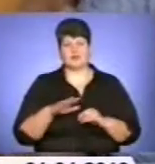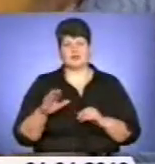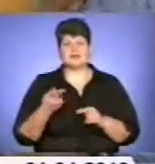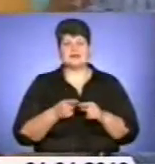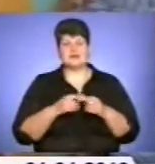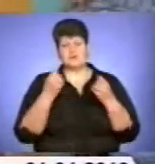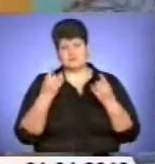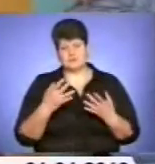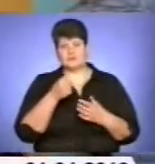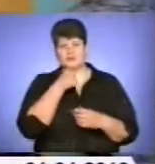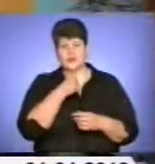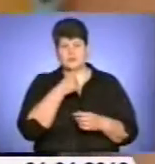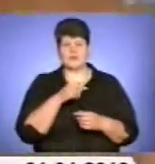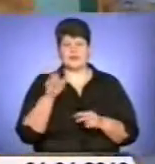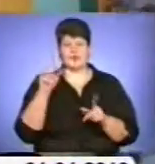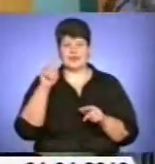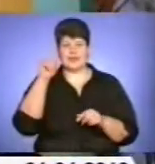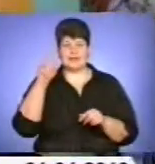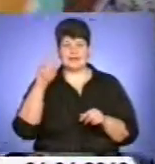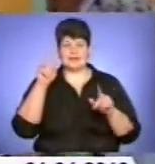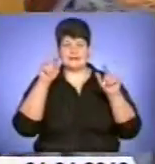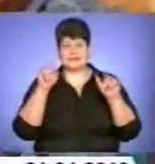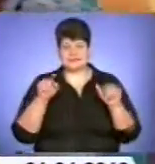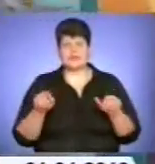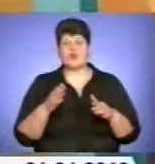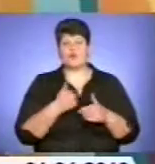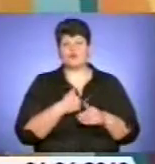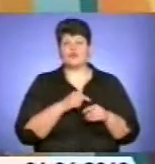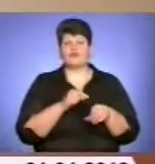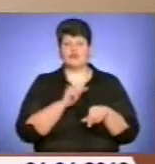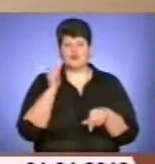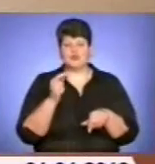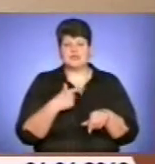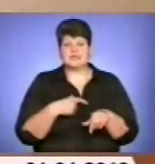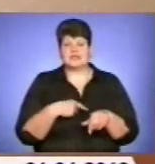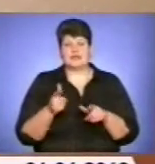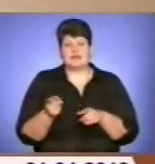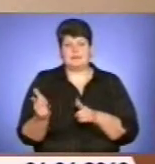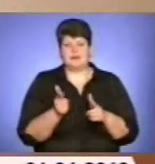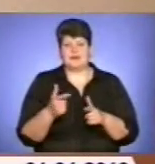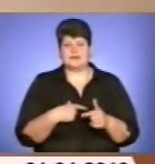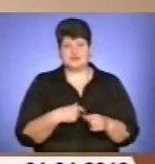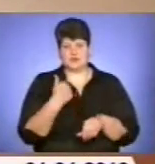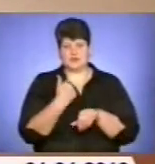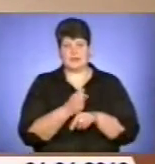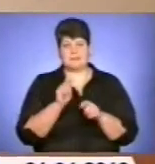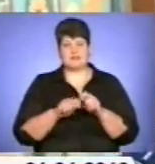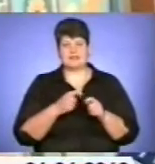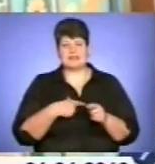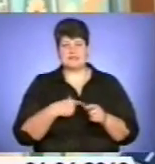це пробні тести. Кажуть, що хочуть відчути атмосферу тестів, підготувати себе до основних і перевірити свої знання.